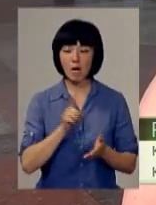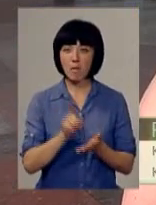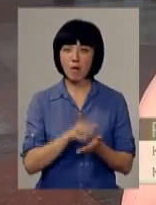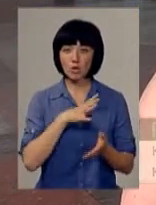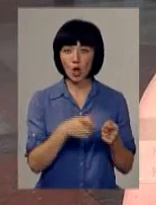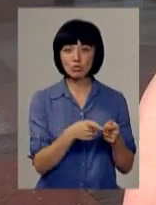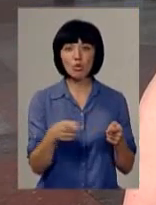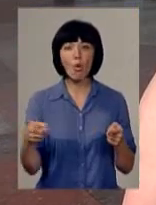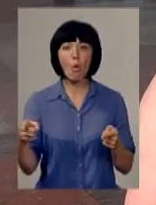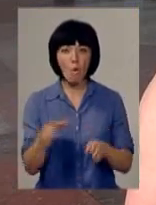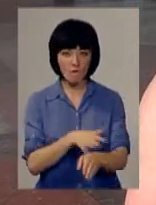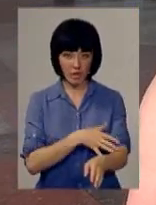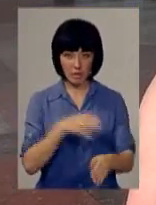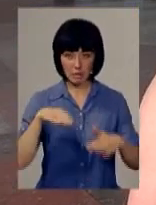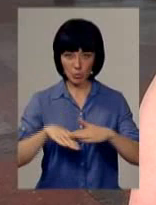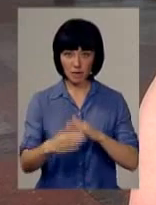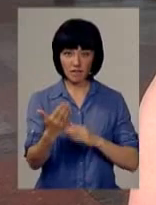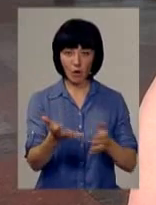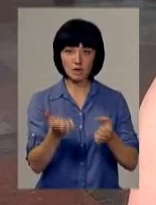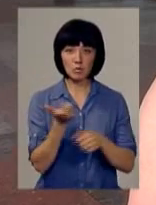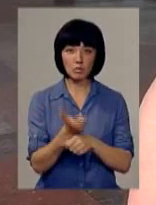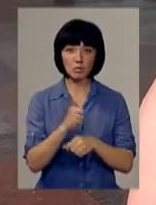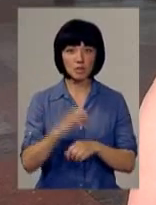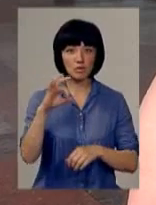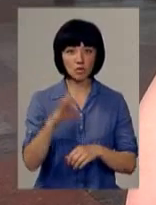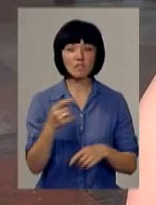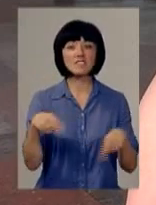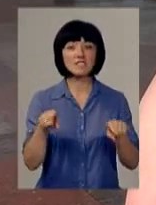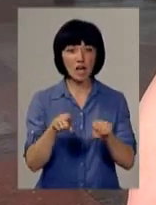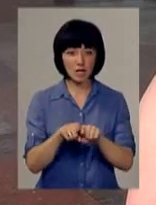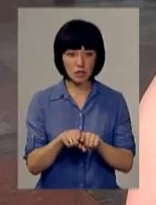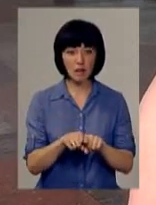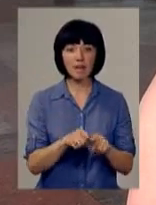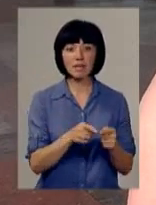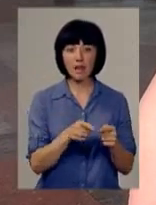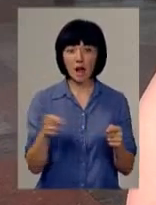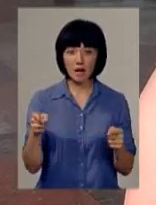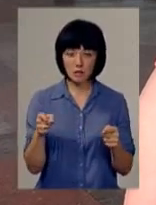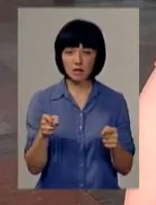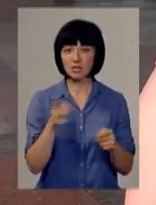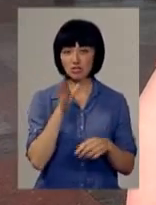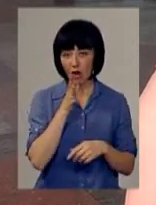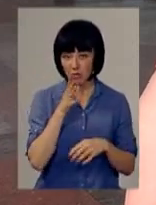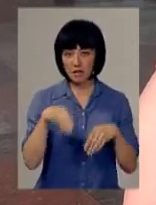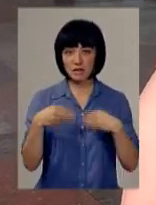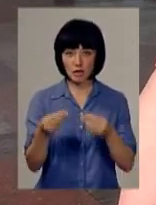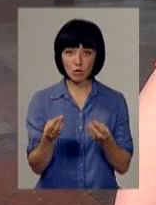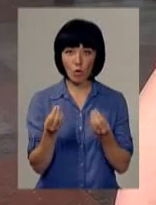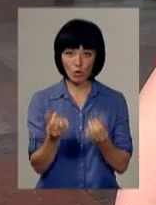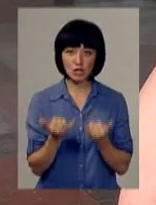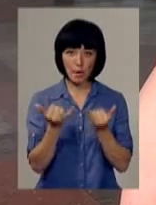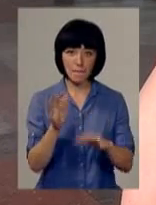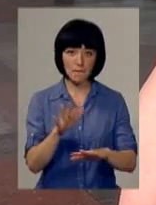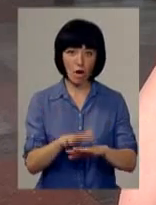строковий депозит. Тобто, ви отримаєте вірші від того, що ви все ж таки певний термін часу надасте ці кошти